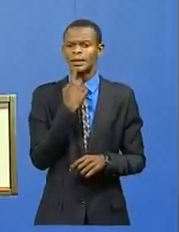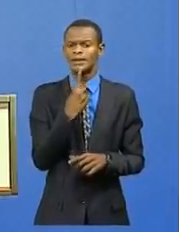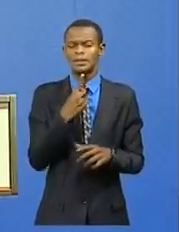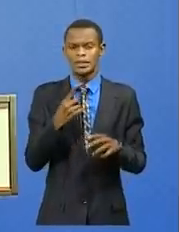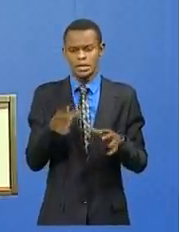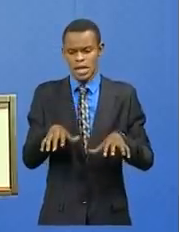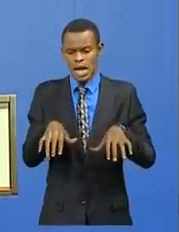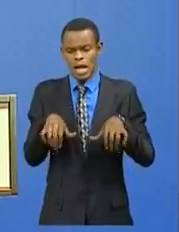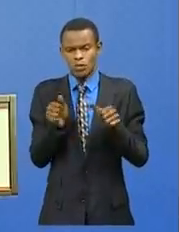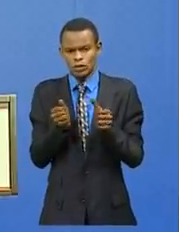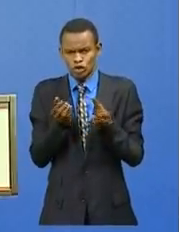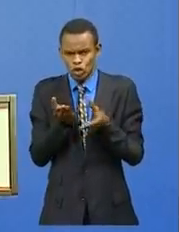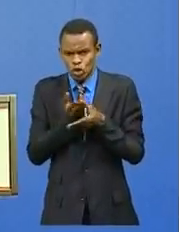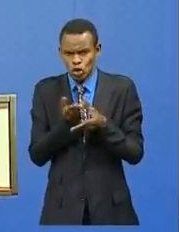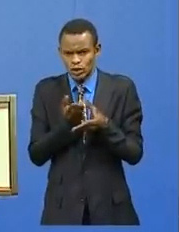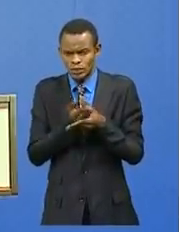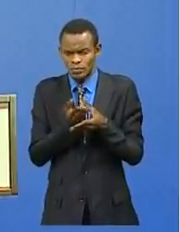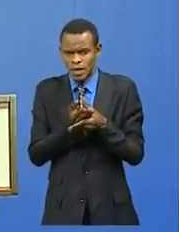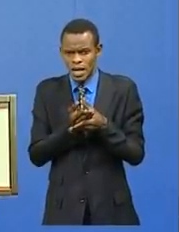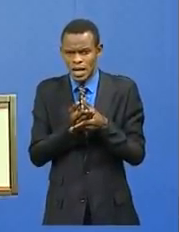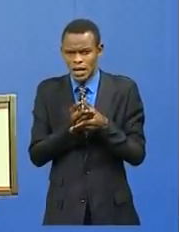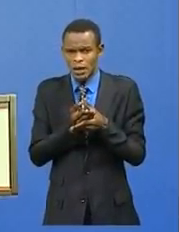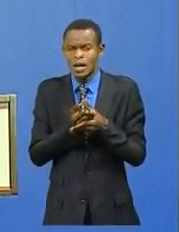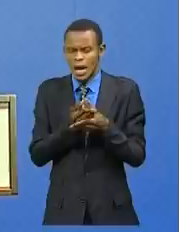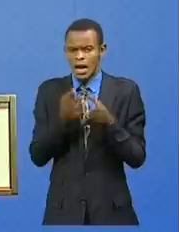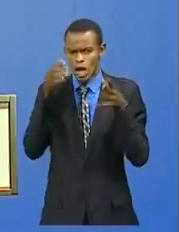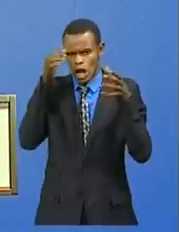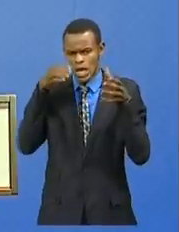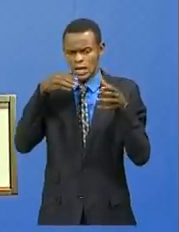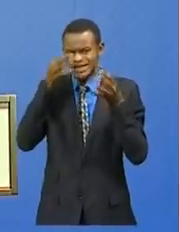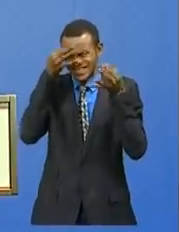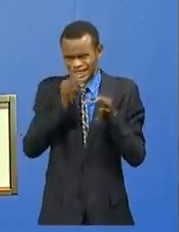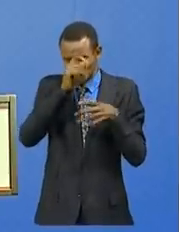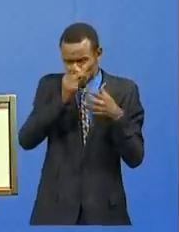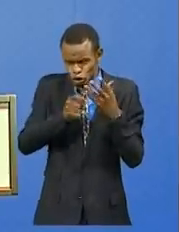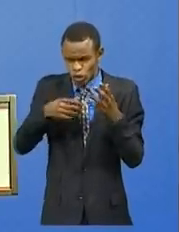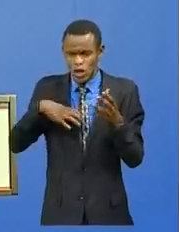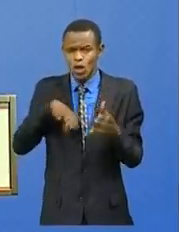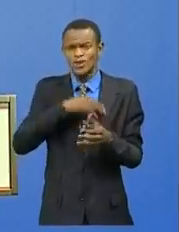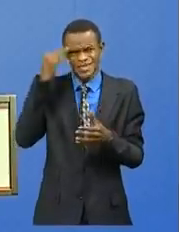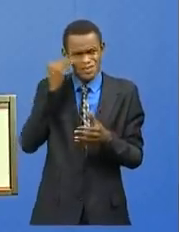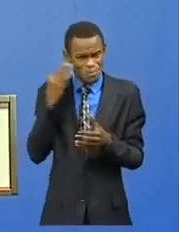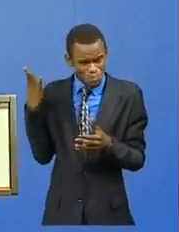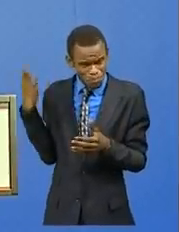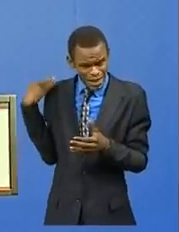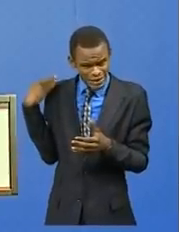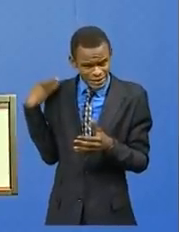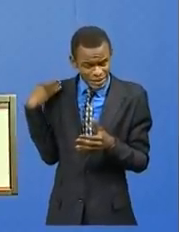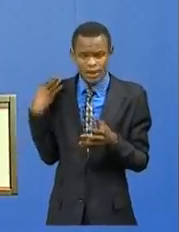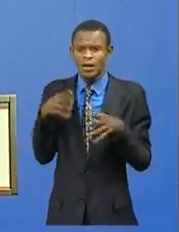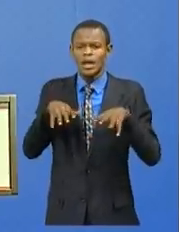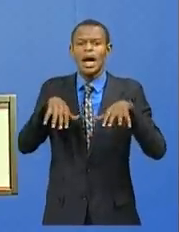du Conseil de ministre, le Conseil de ministre a adopté les relevés des décisions prises lors de sa 14e réunion